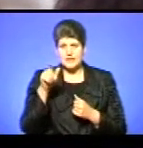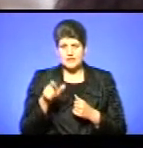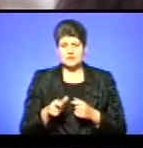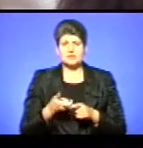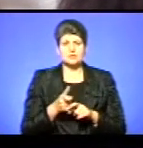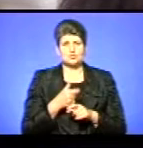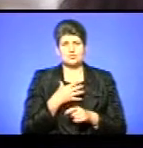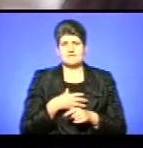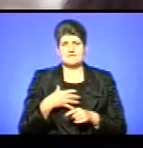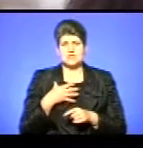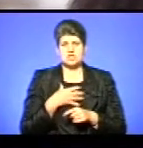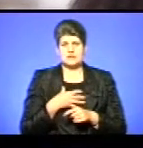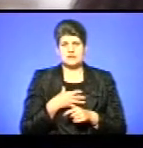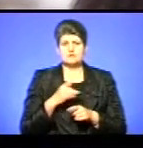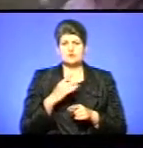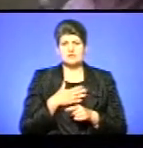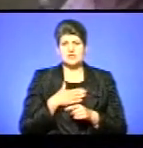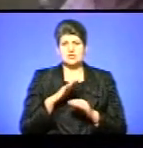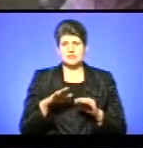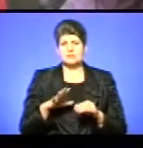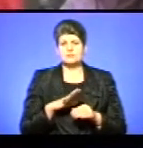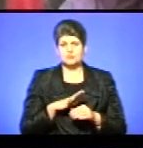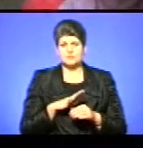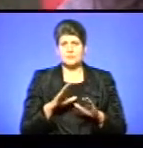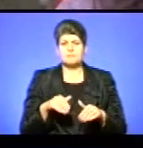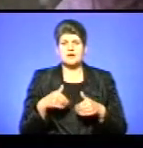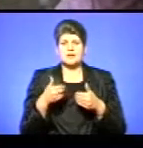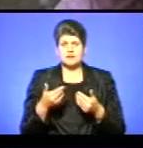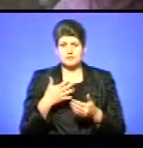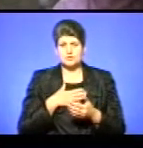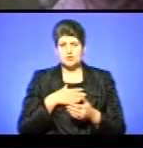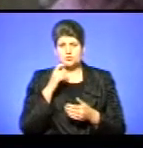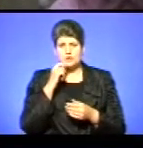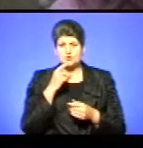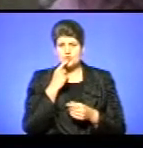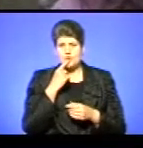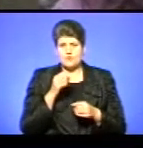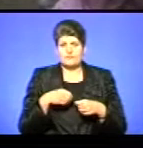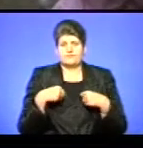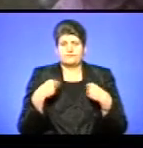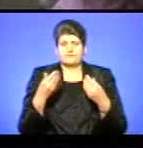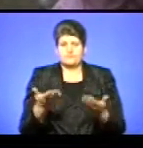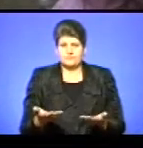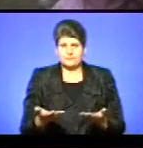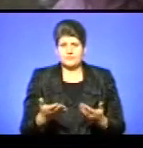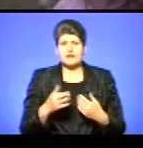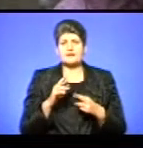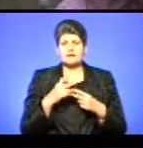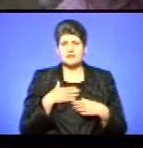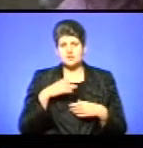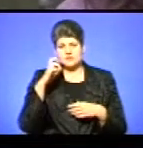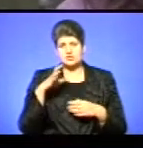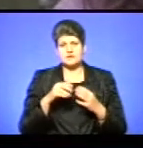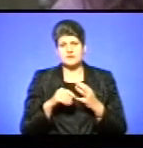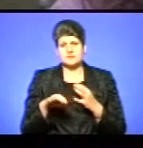важливо, щоб наші діти були, тому що ми передаємо нашу українську кров їм, і як наша держава, наша